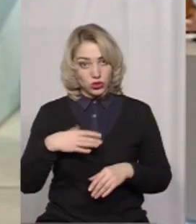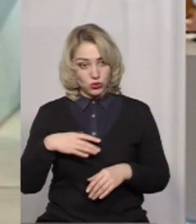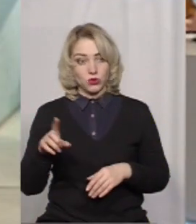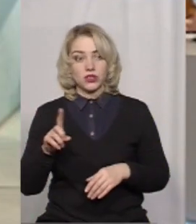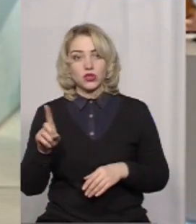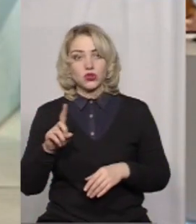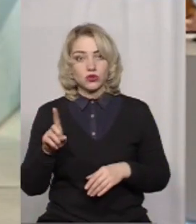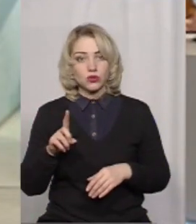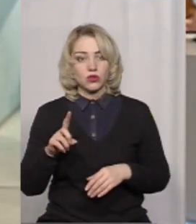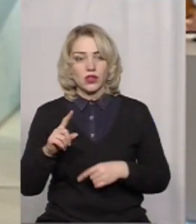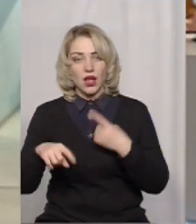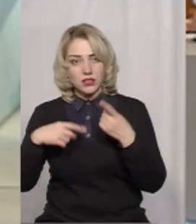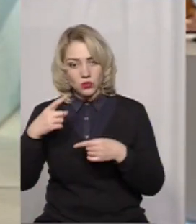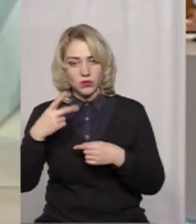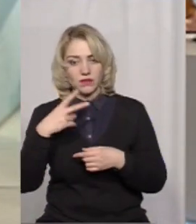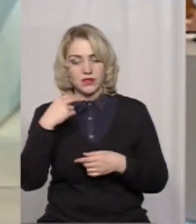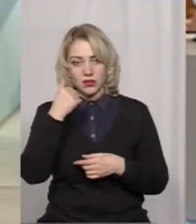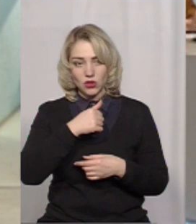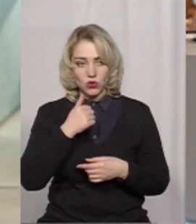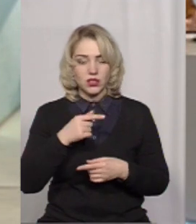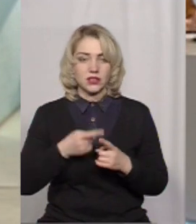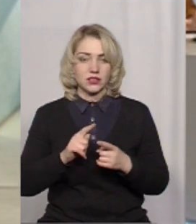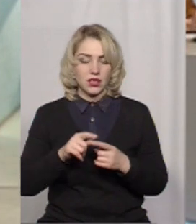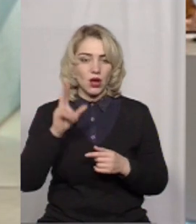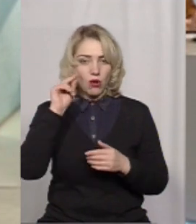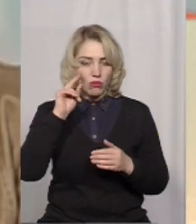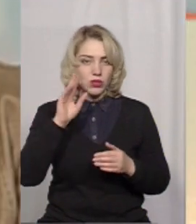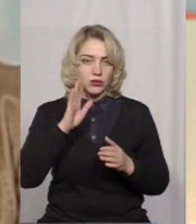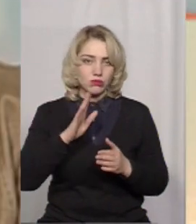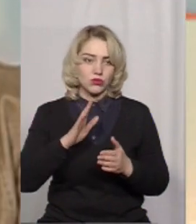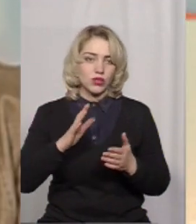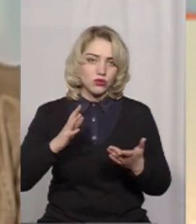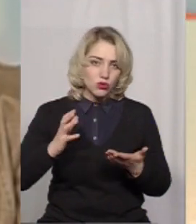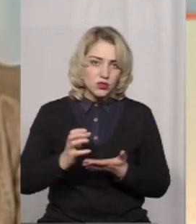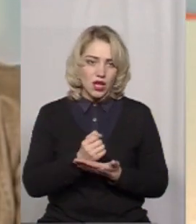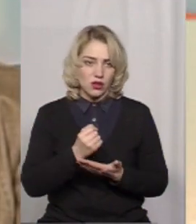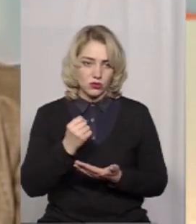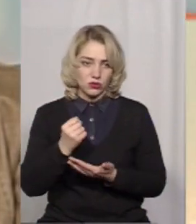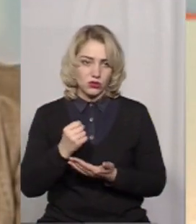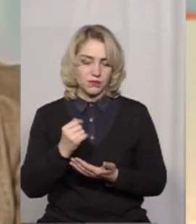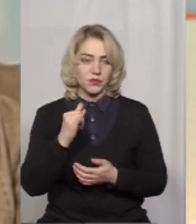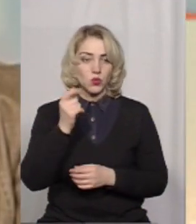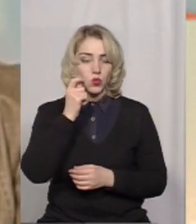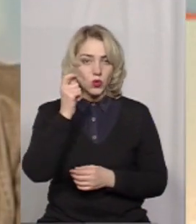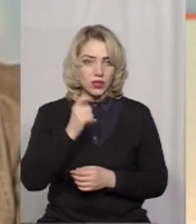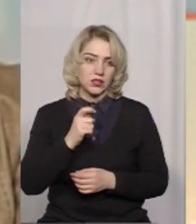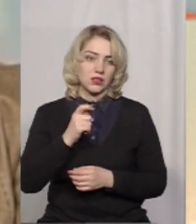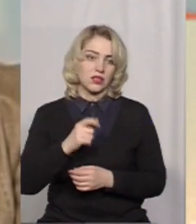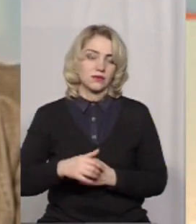на 20 рік цей показник буде сягнуто і Україна